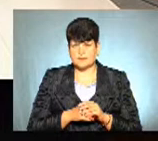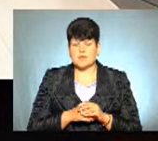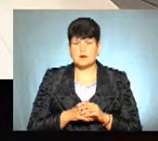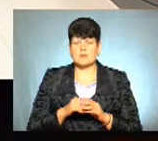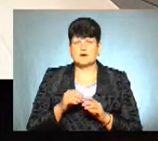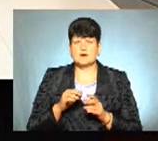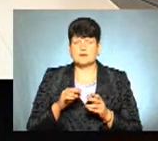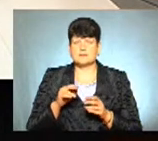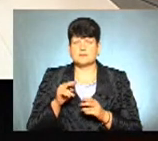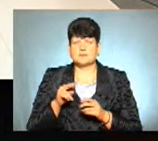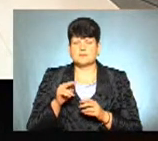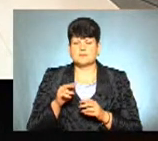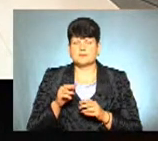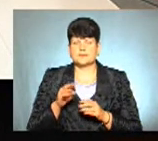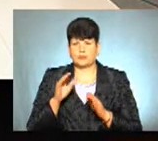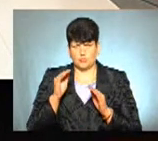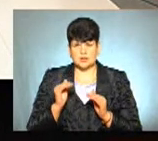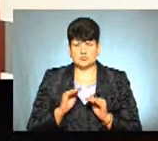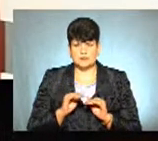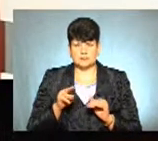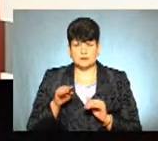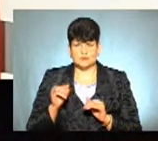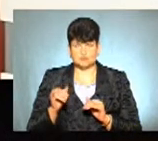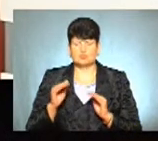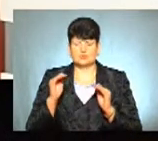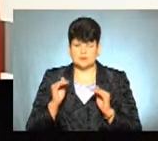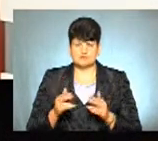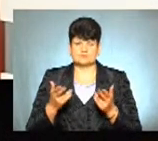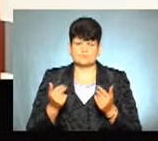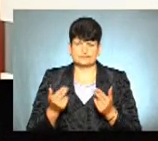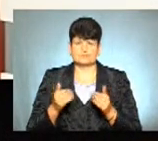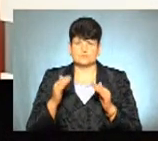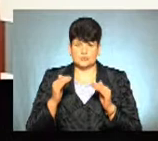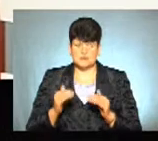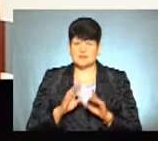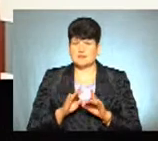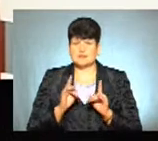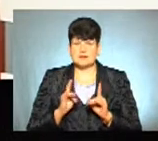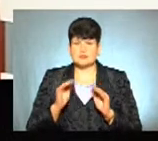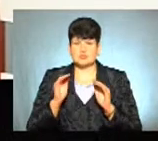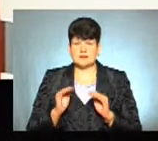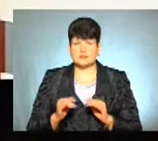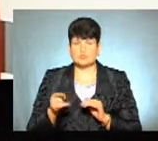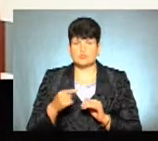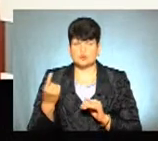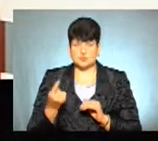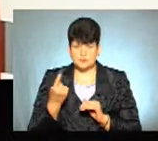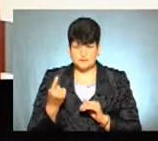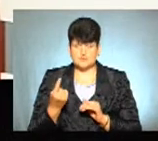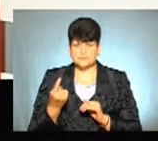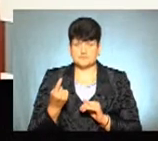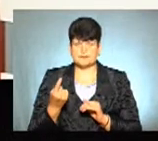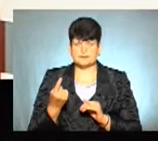загальний рейтинг області? Звичайно, що понижують, але це не тільки понижують рейтинг Тернопільської області.